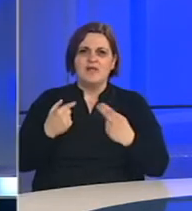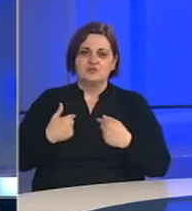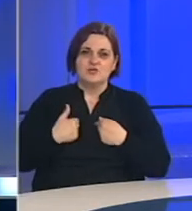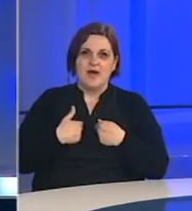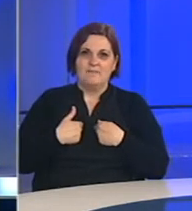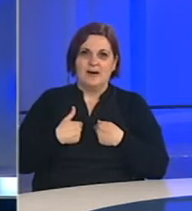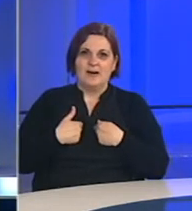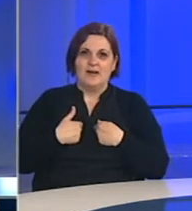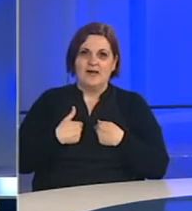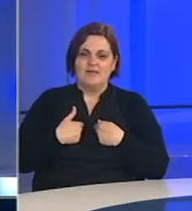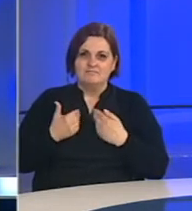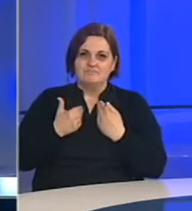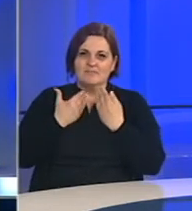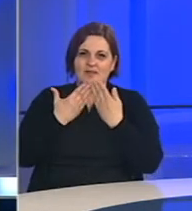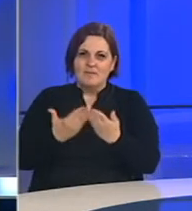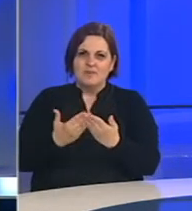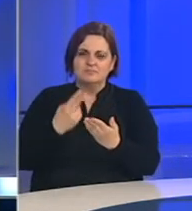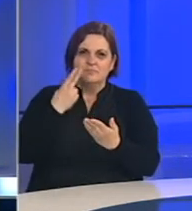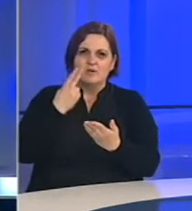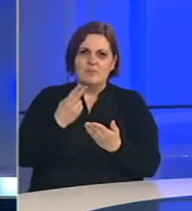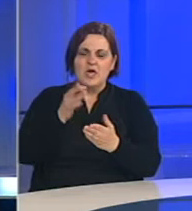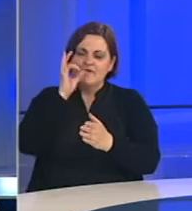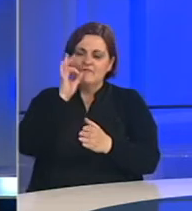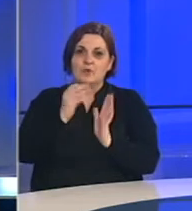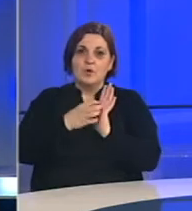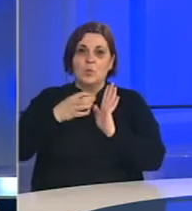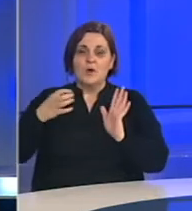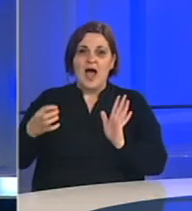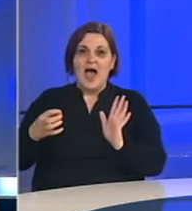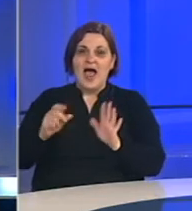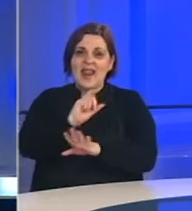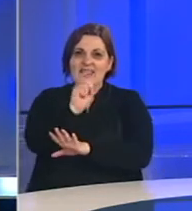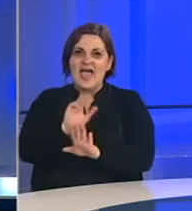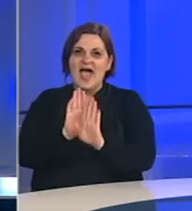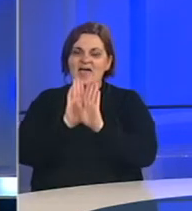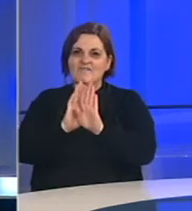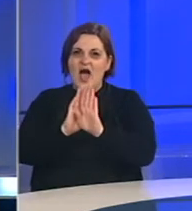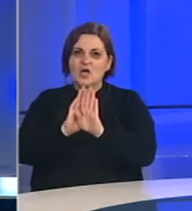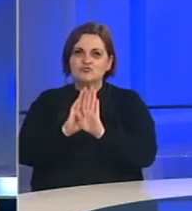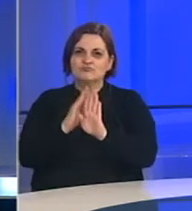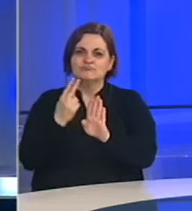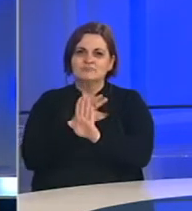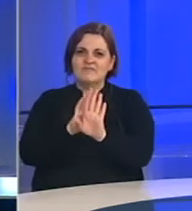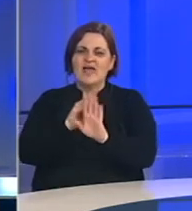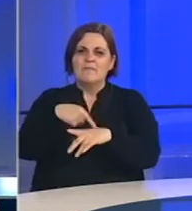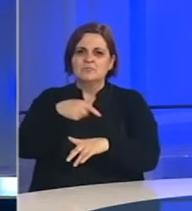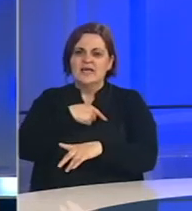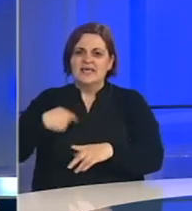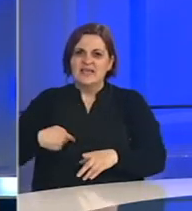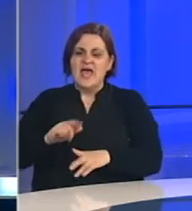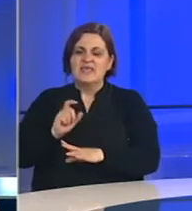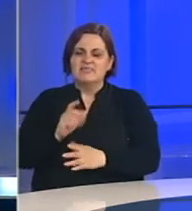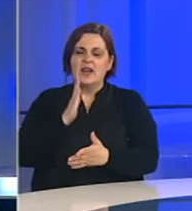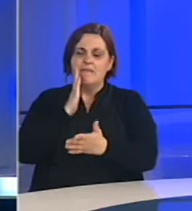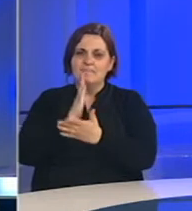Predlažem da se osvrnemo i fokusiramo u nastavku na Italiju, vašu domovinu. Nakon Kine bila je